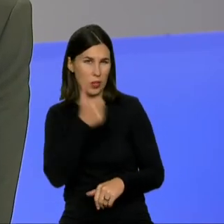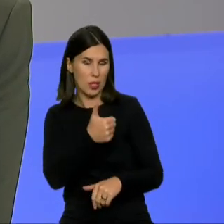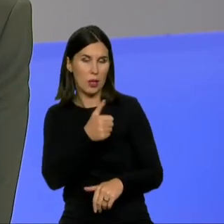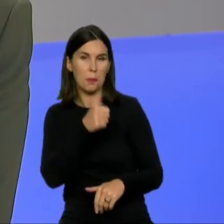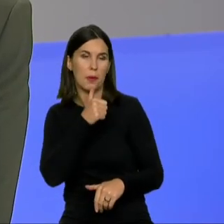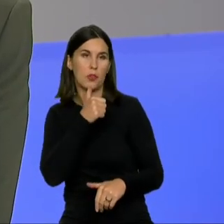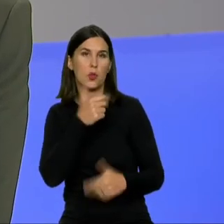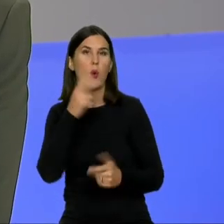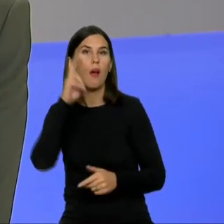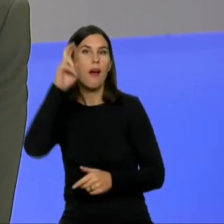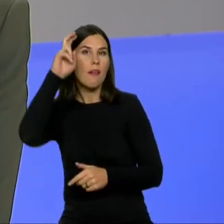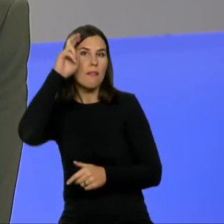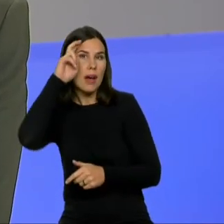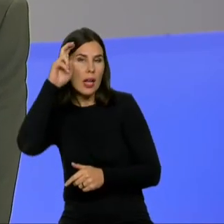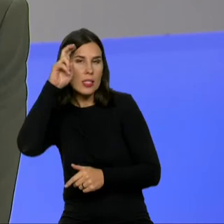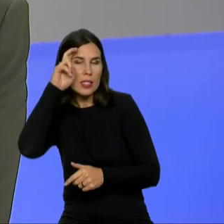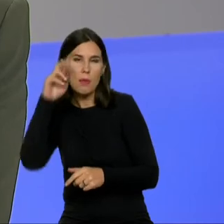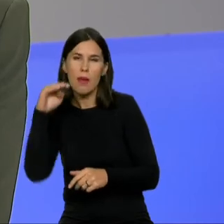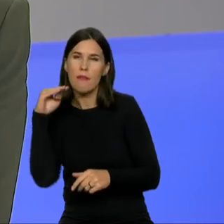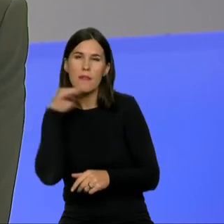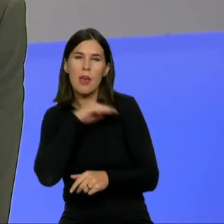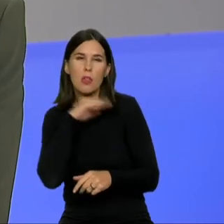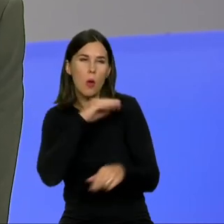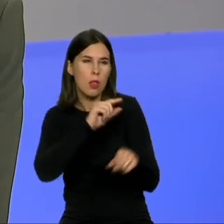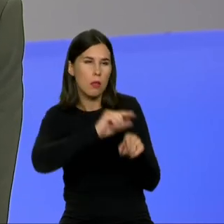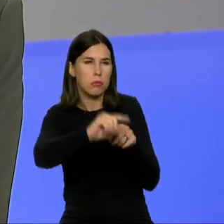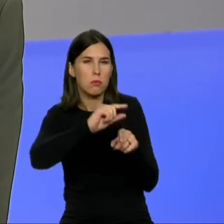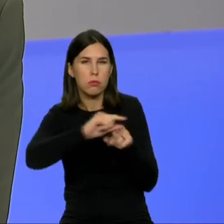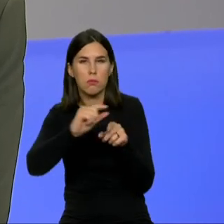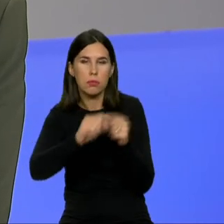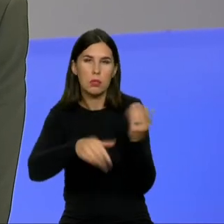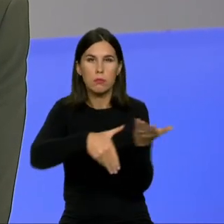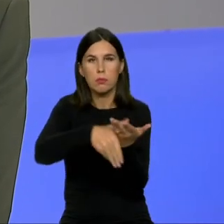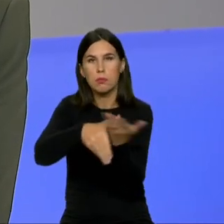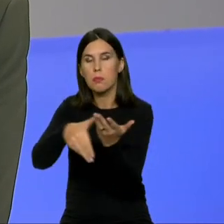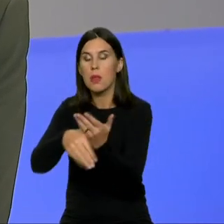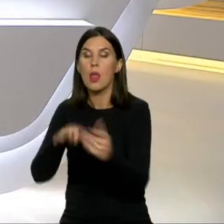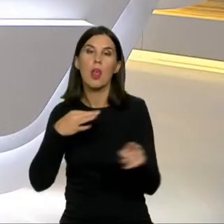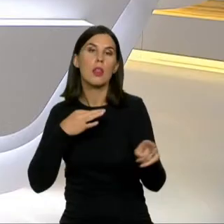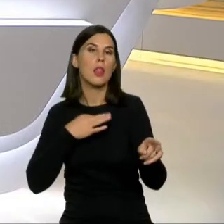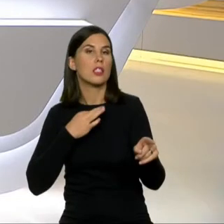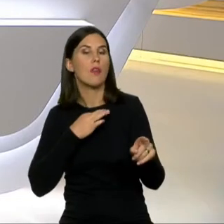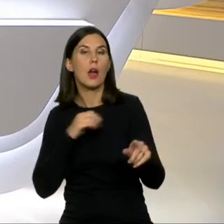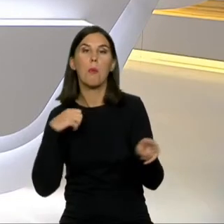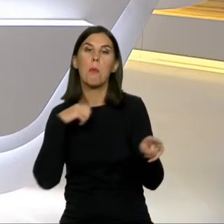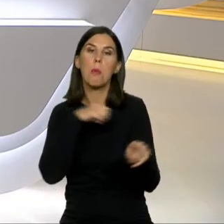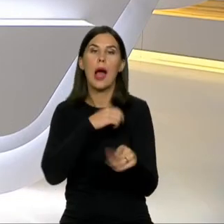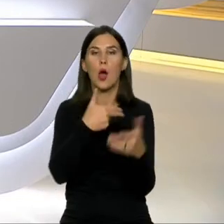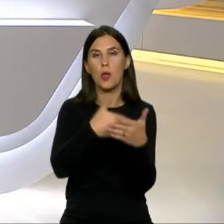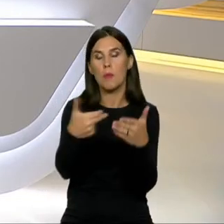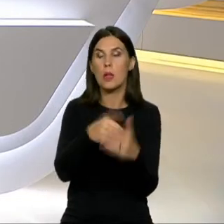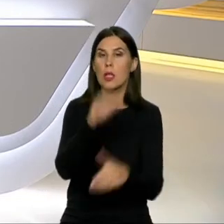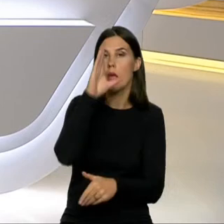duotuos verslus, nepriklausomai nuo jų pačių pastangų susimažinti išlaidos energijai?